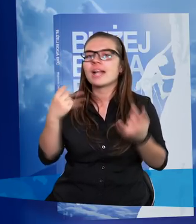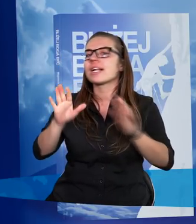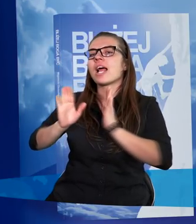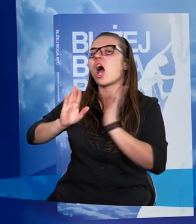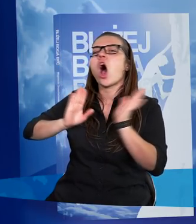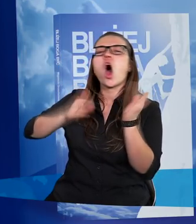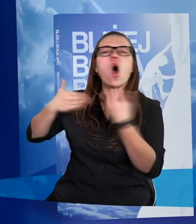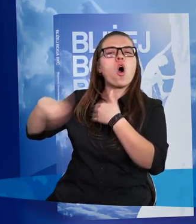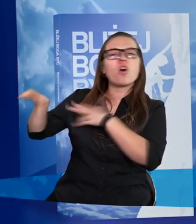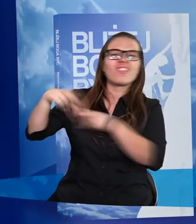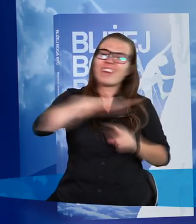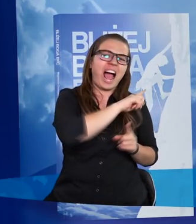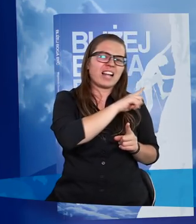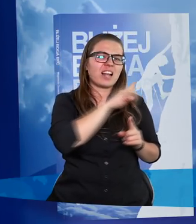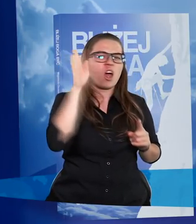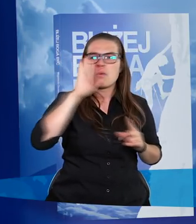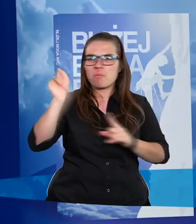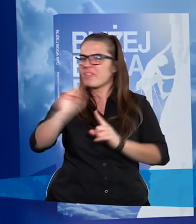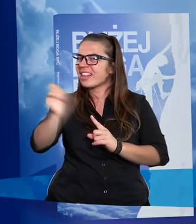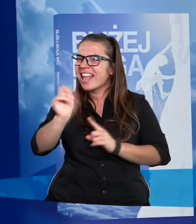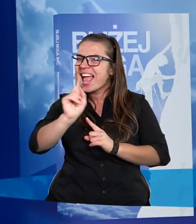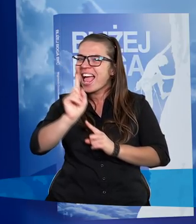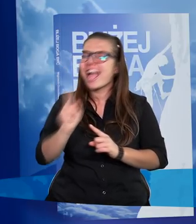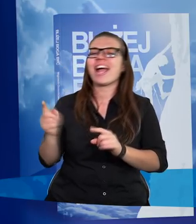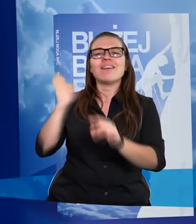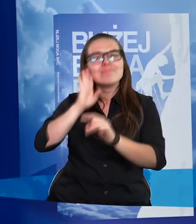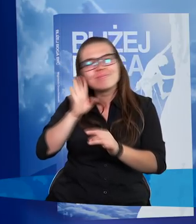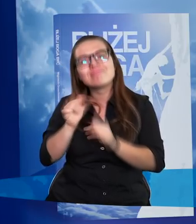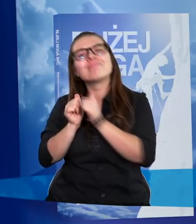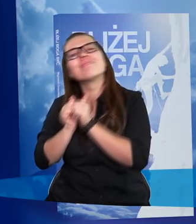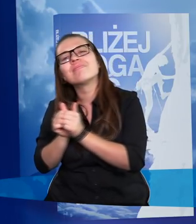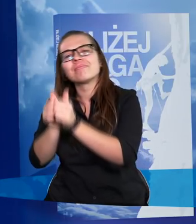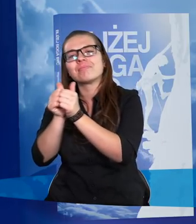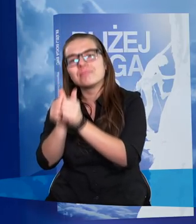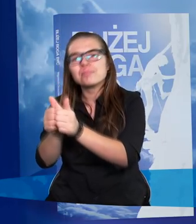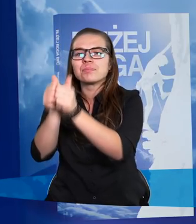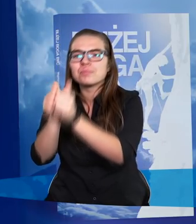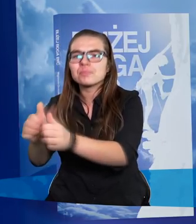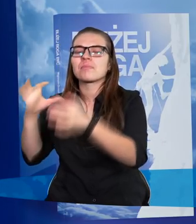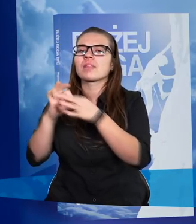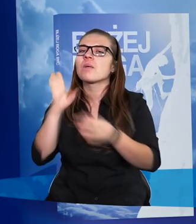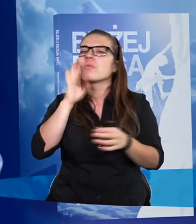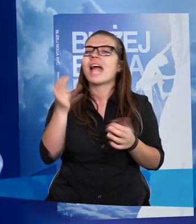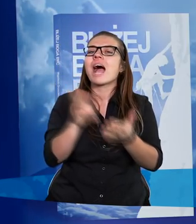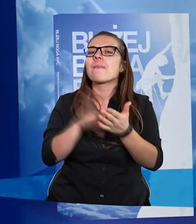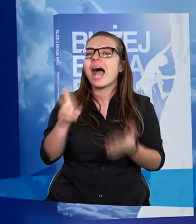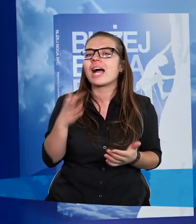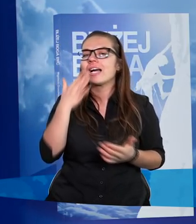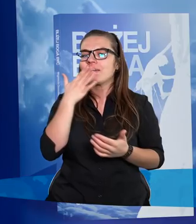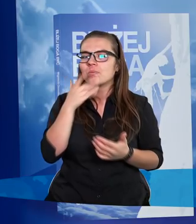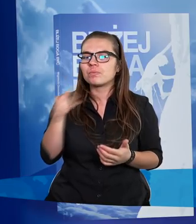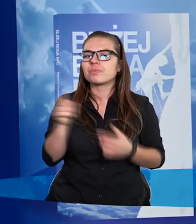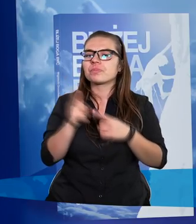Boga, nie oddalaj się od Niego, nie przestawaj spędzać z Nim czasu. To, co tutaj Marek wyraził, myślę, że jest